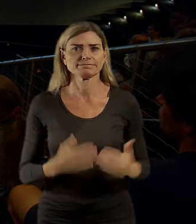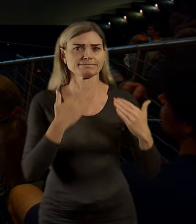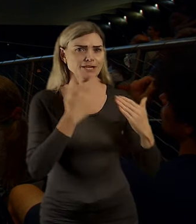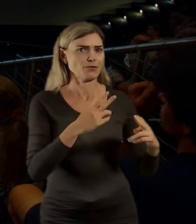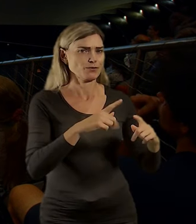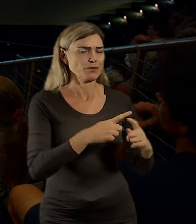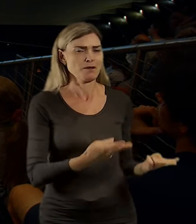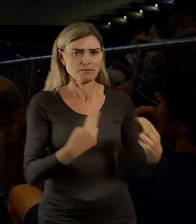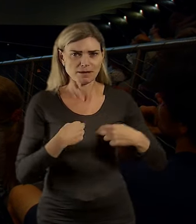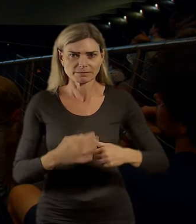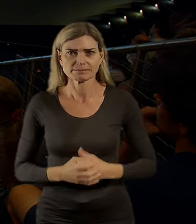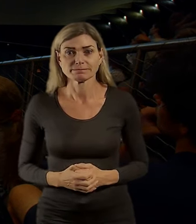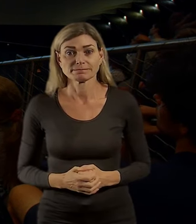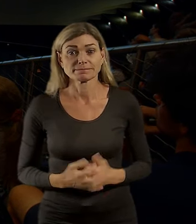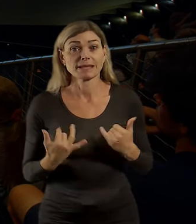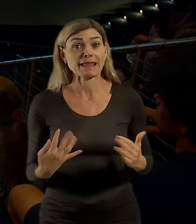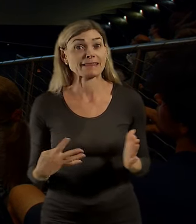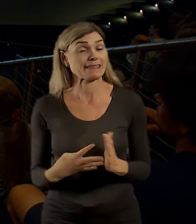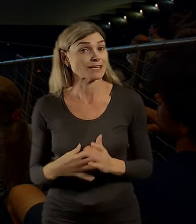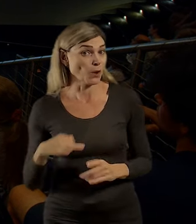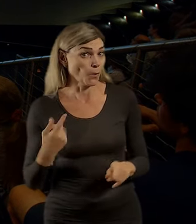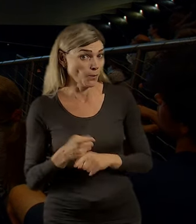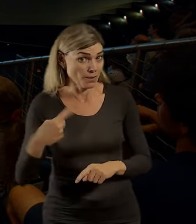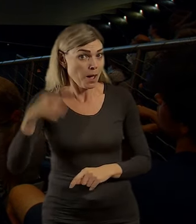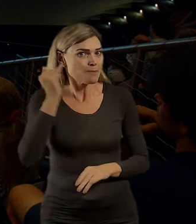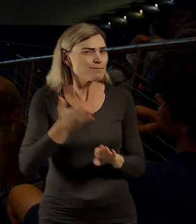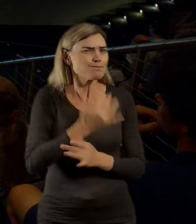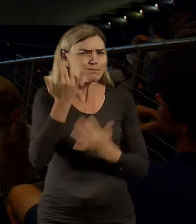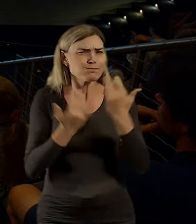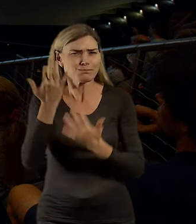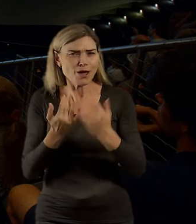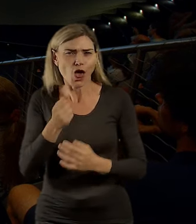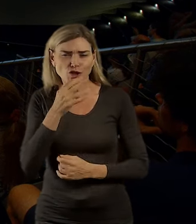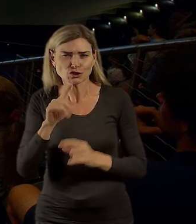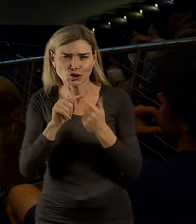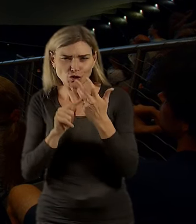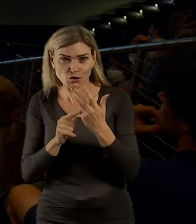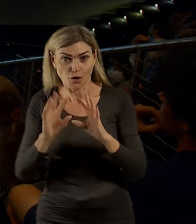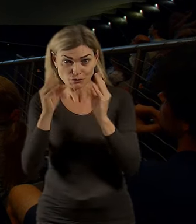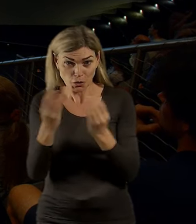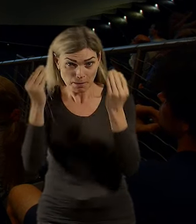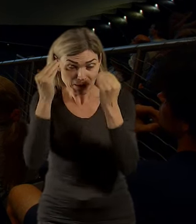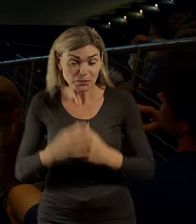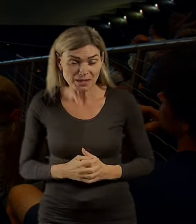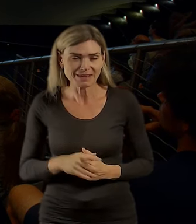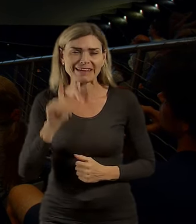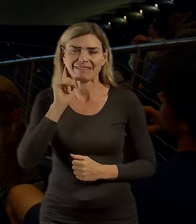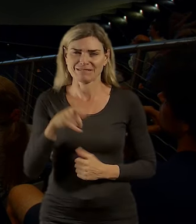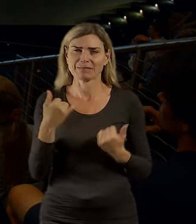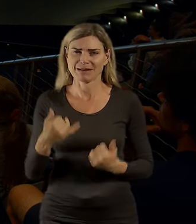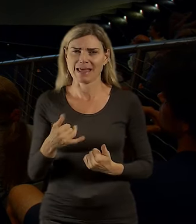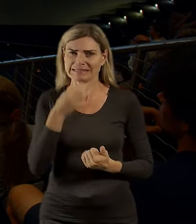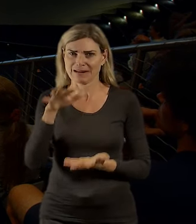Tak a teď test. Kdo jste si zapamatoval, jaké číslo? Vím, že toho bylo dneska hodně, ale kdybyste si